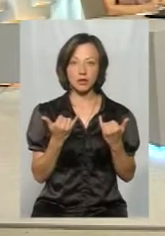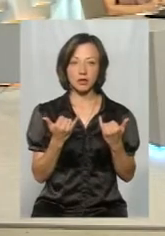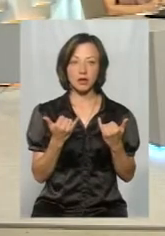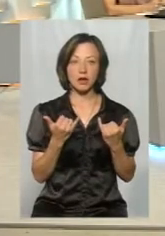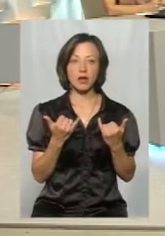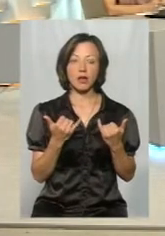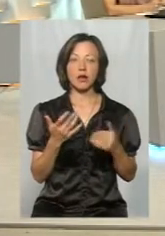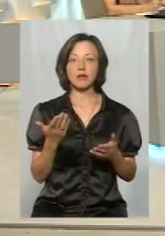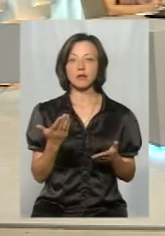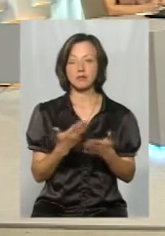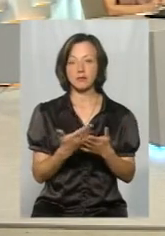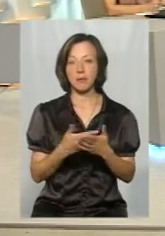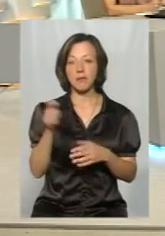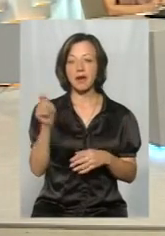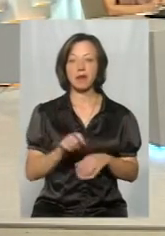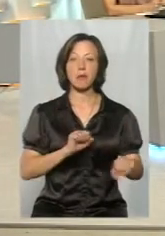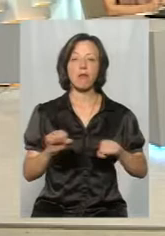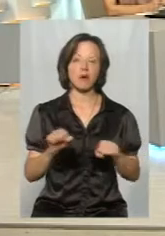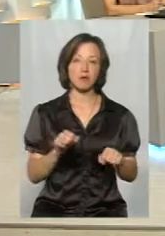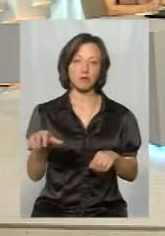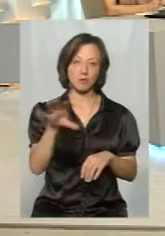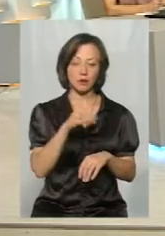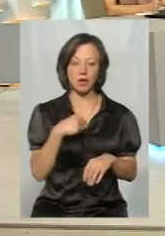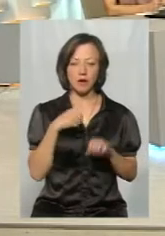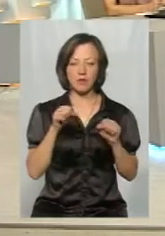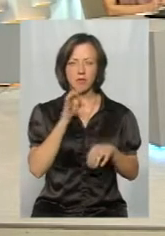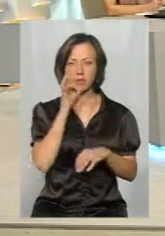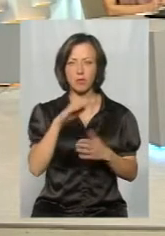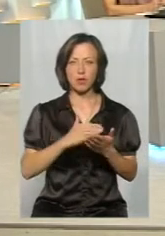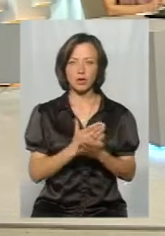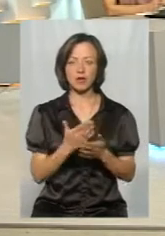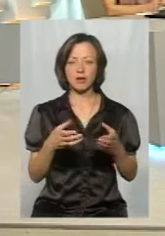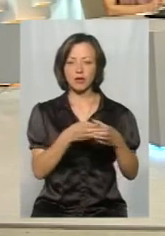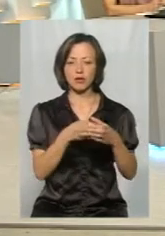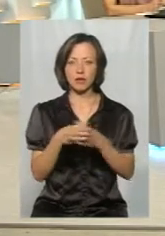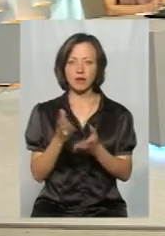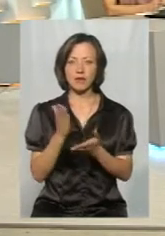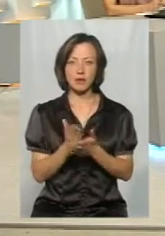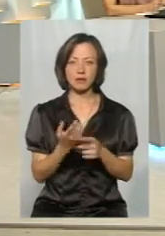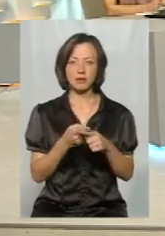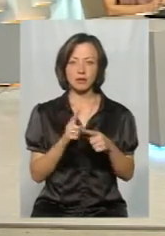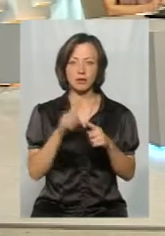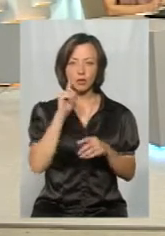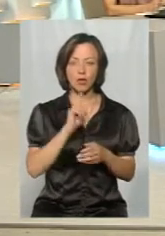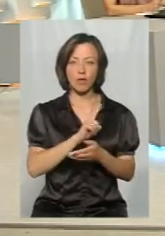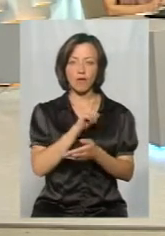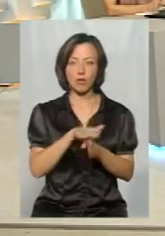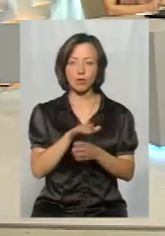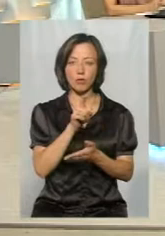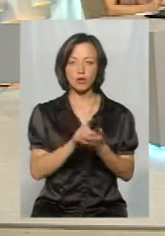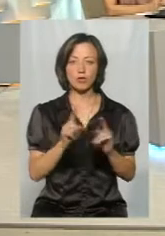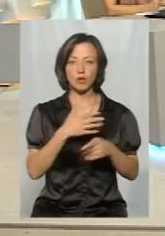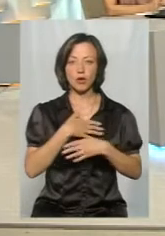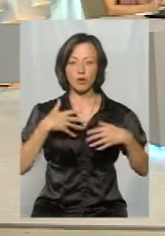просує. Якщо сьогодні, я би міг сказати політичні питання, від яких політичних силах і являється тим, що виконуючи обов'язки, чому не